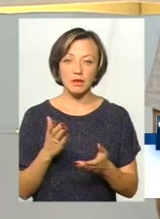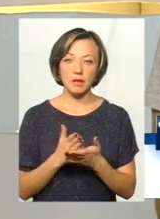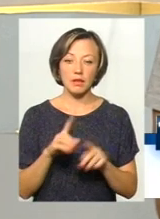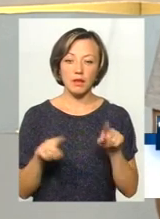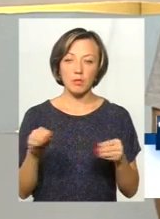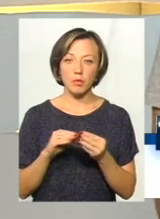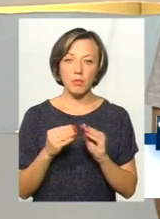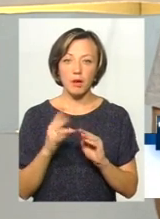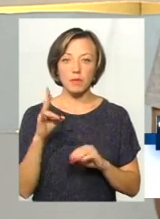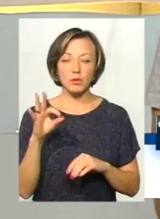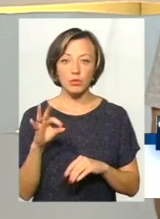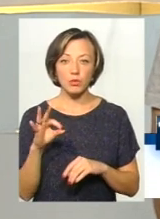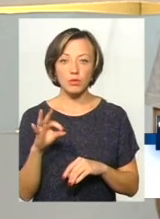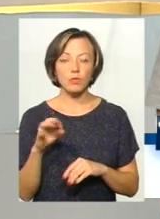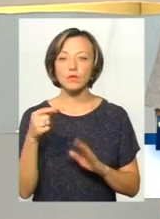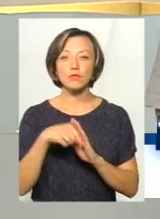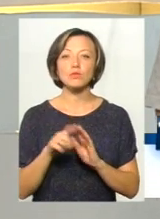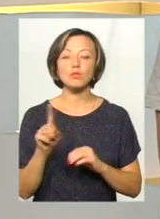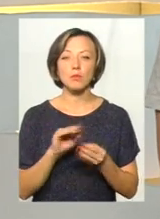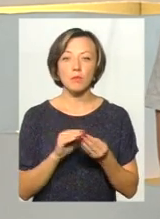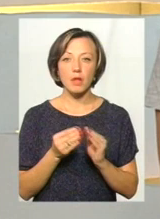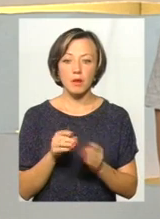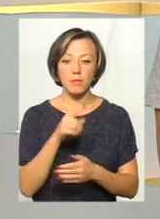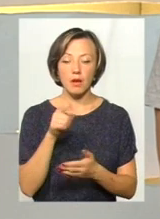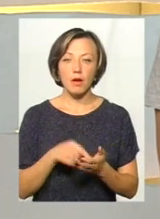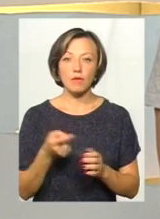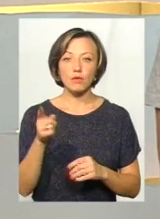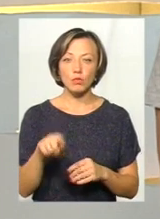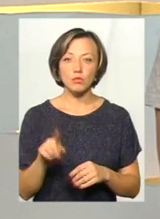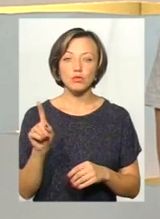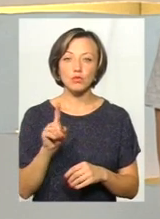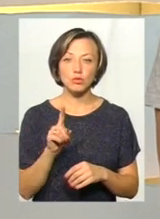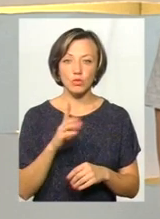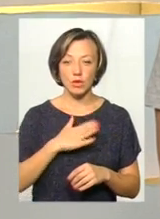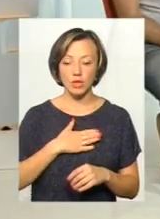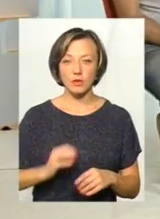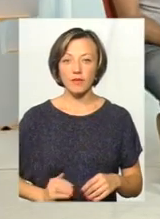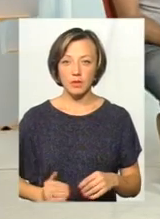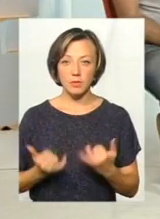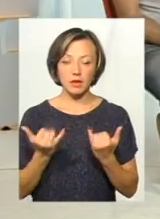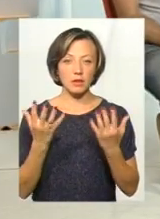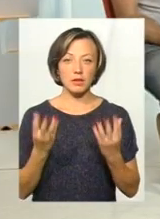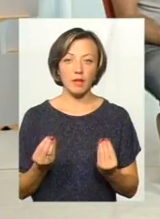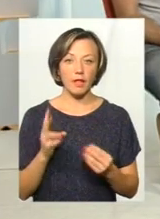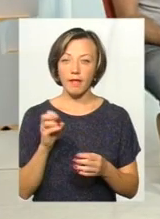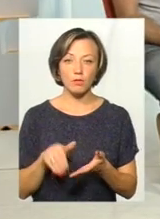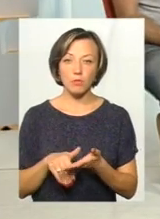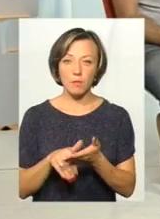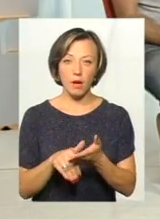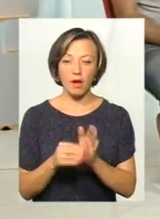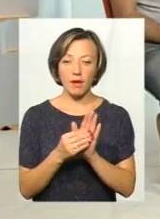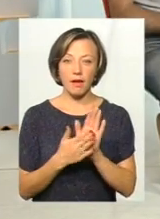проблеми, але саме... В чому вважається? В чому проблема? тому, що Медікс на даний момент, він не допомагає